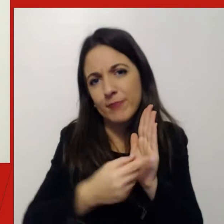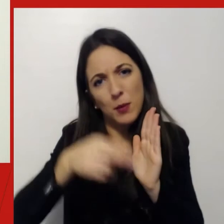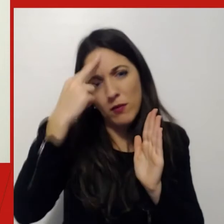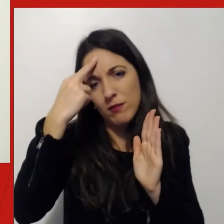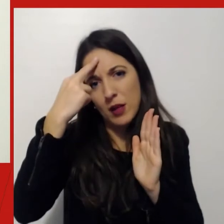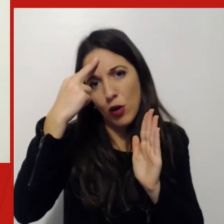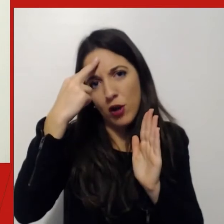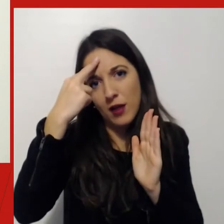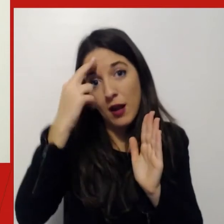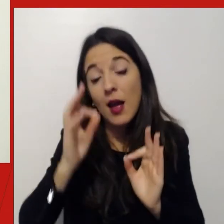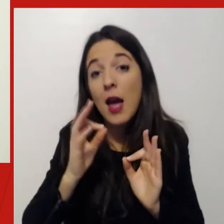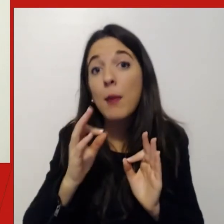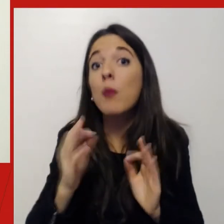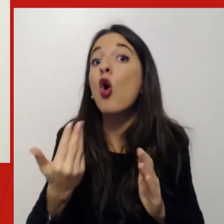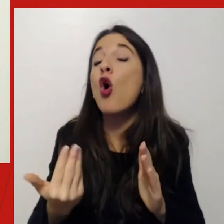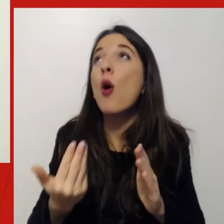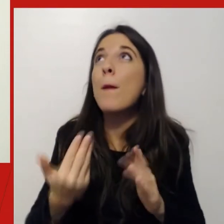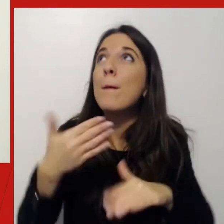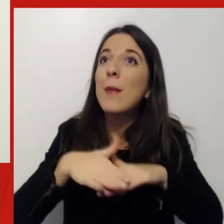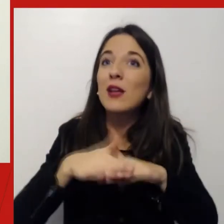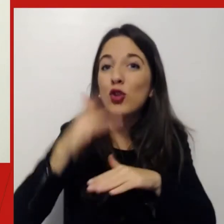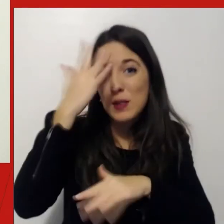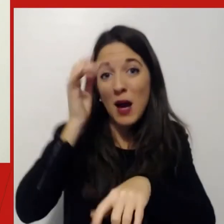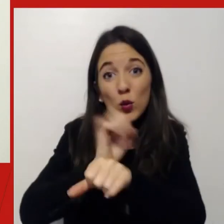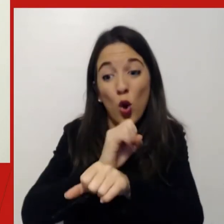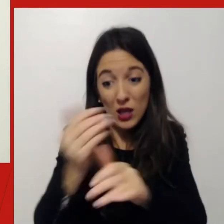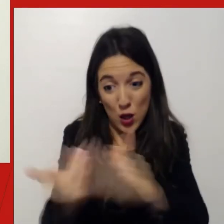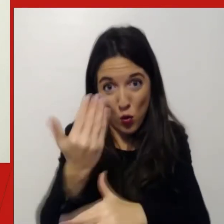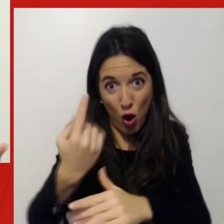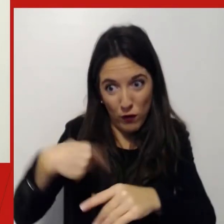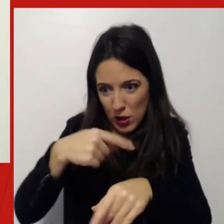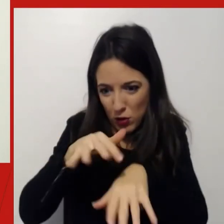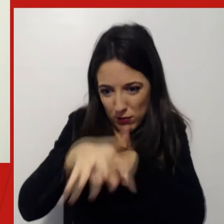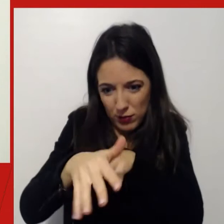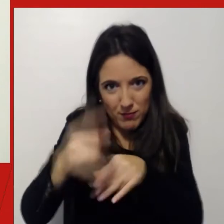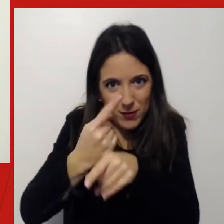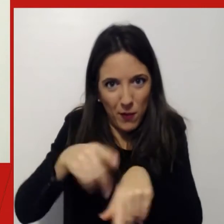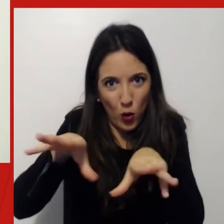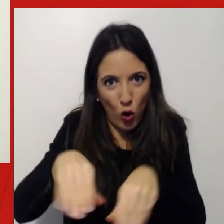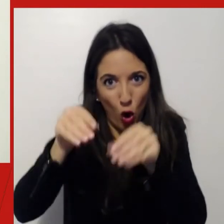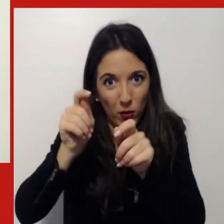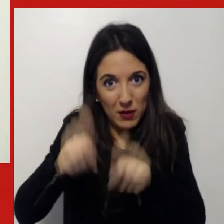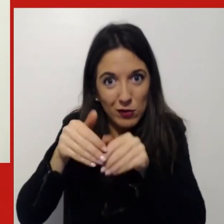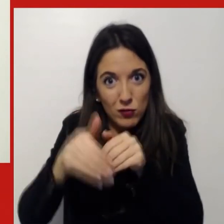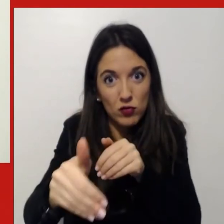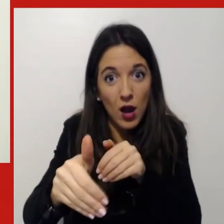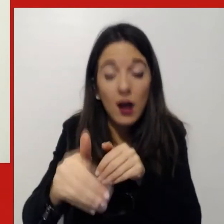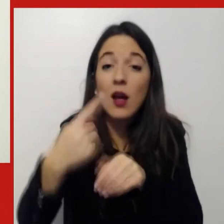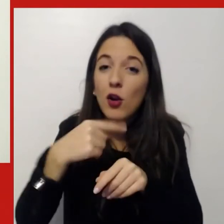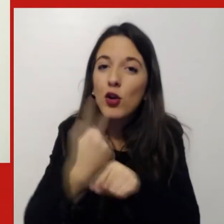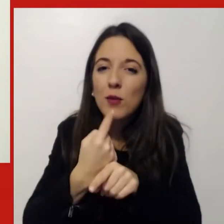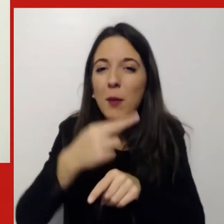proprio essere una composizione più intelligente di queste opportunità, di queste possibilità.